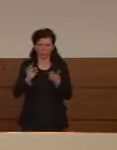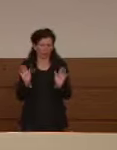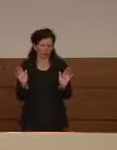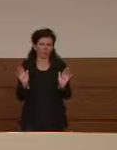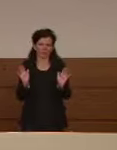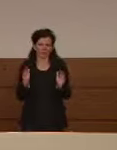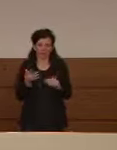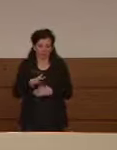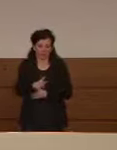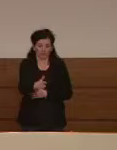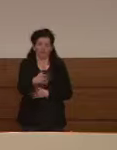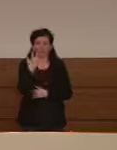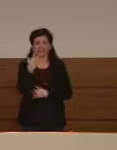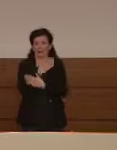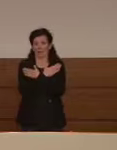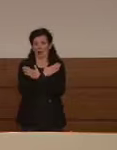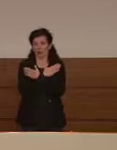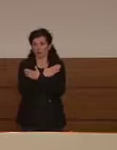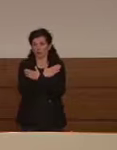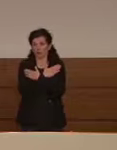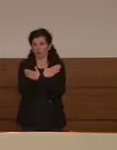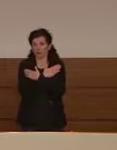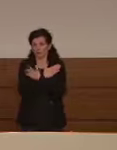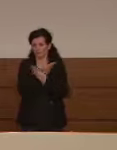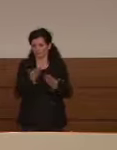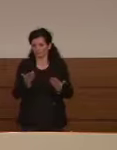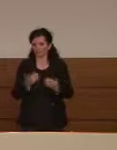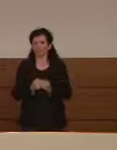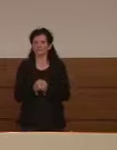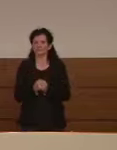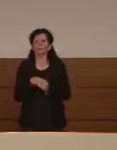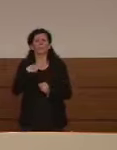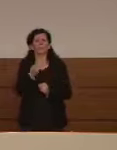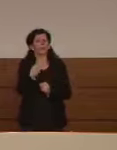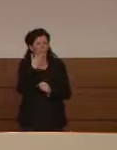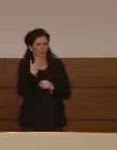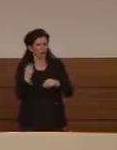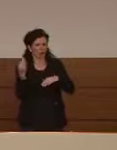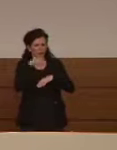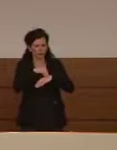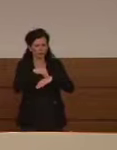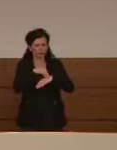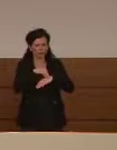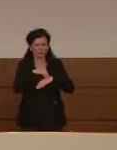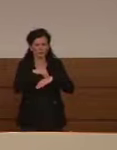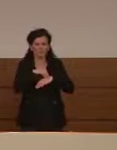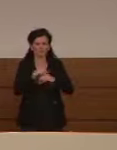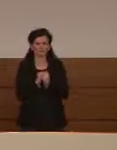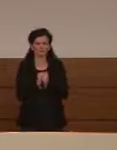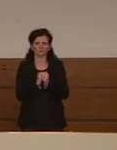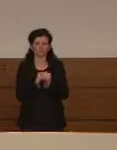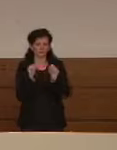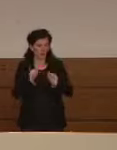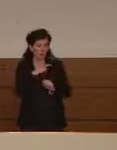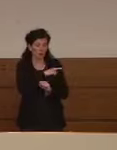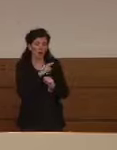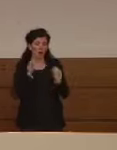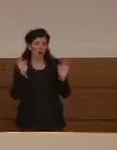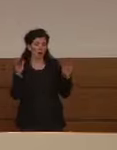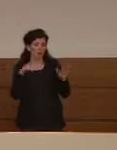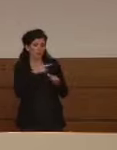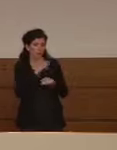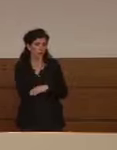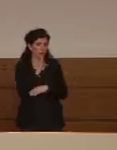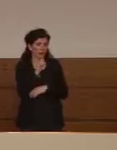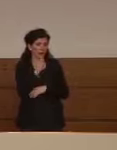maggio insomma non mi sembra che sinceramente e dopo io direi una cosa forse spero anche Angelo e il dottor Borrelli siate